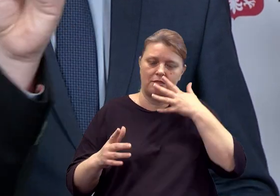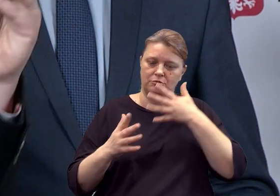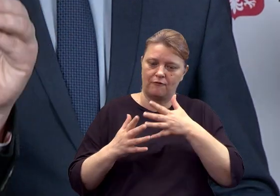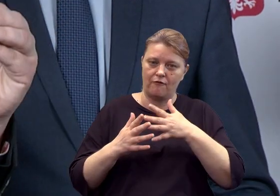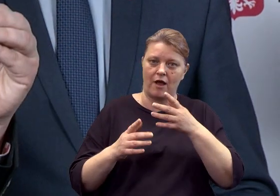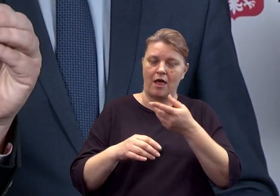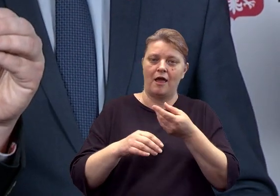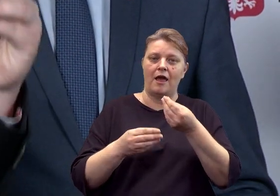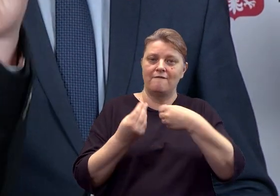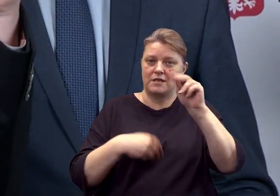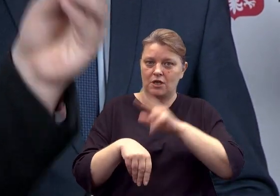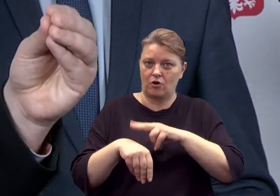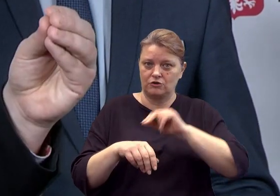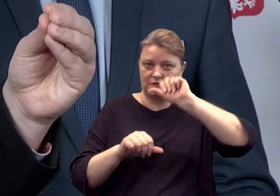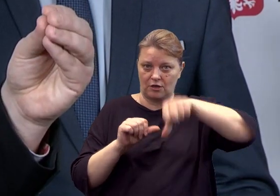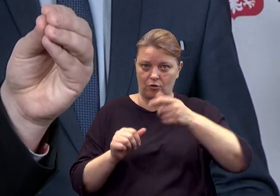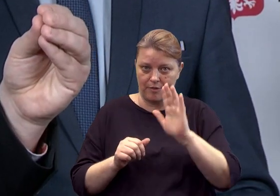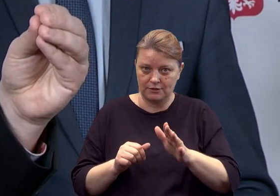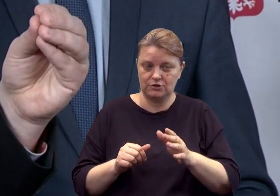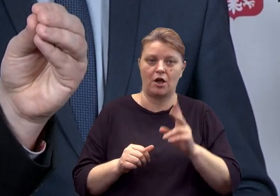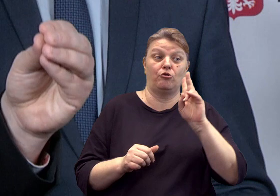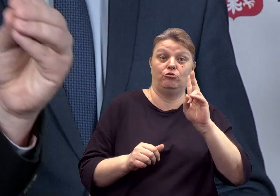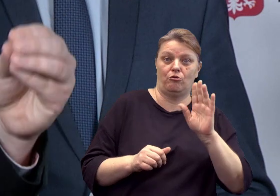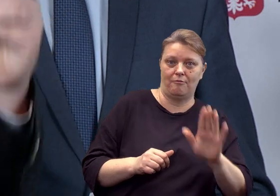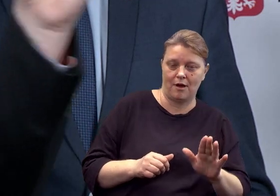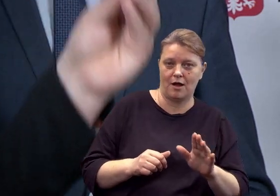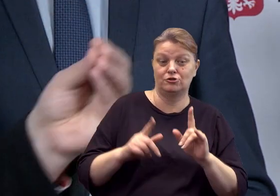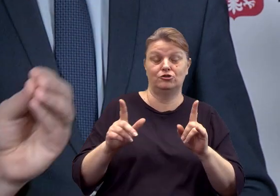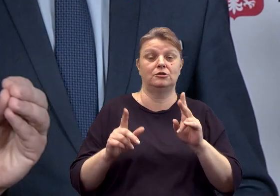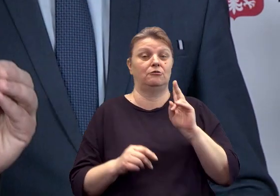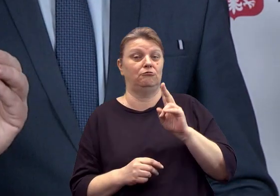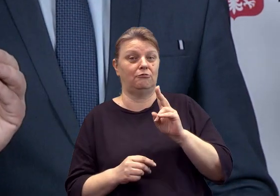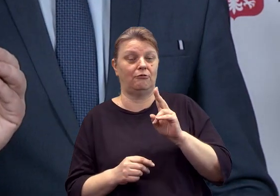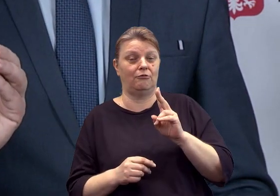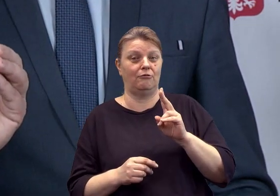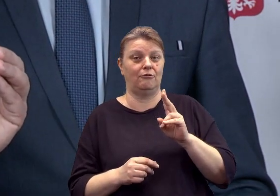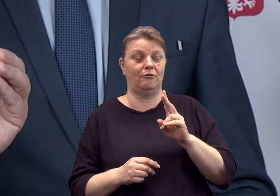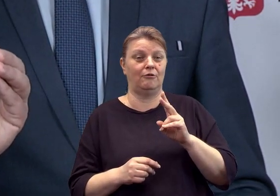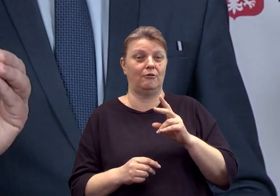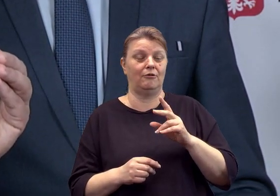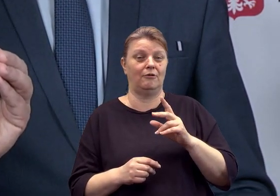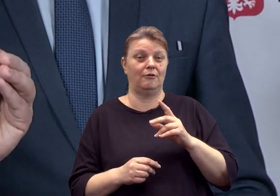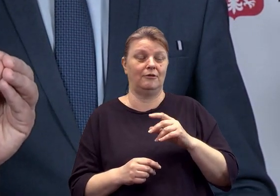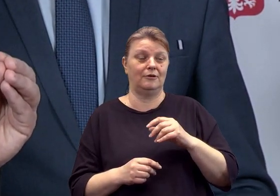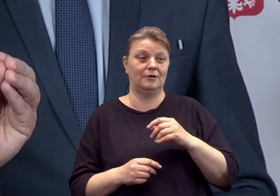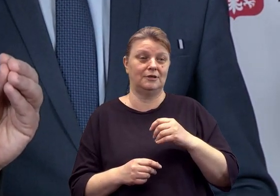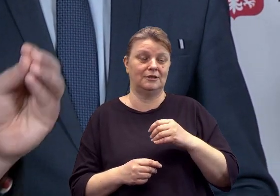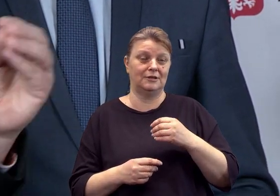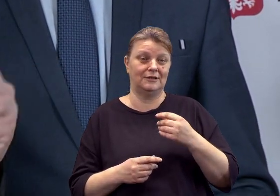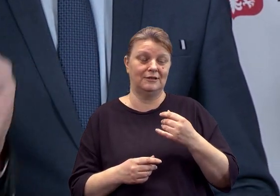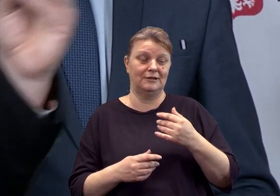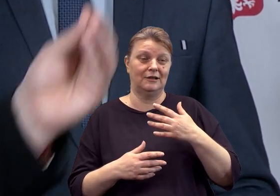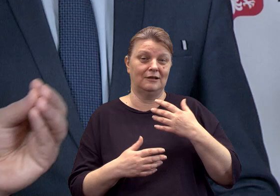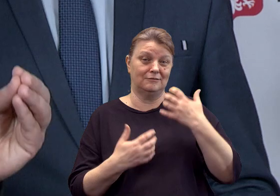czy nie będzie miał nadgodziny na przyszły rok, kto będzie miał nadgodziny, czy tylko ci bardziej, że tak powiem, zbliżeni do dyrekcji szkoły,